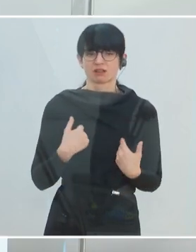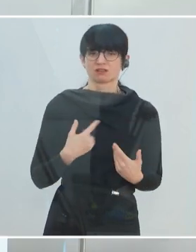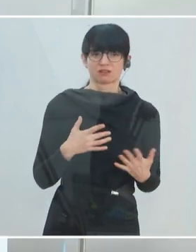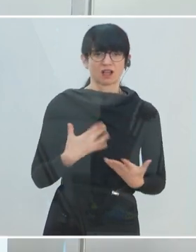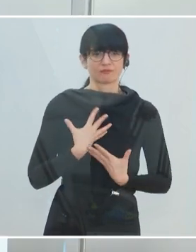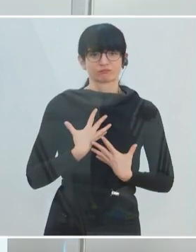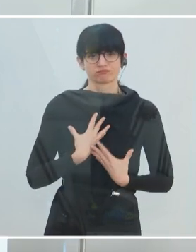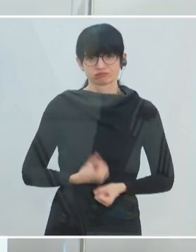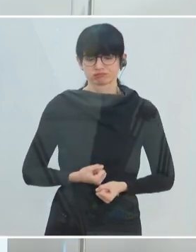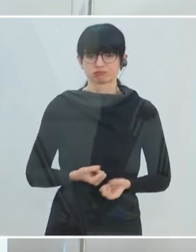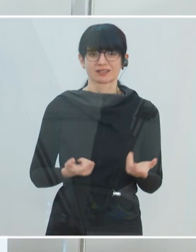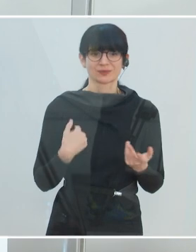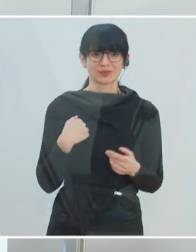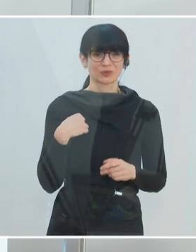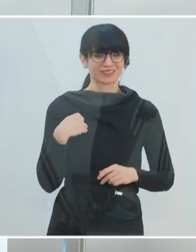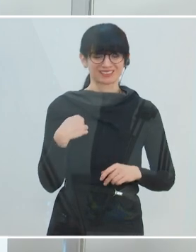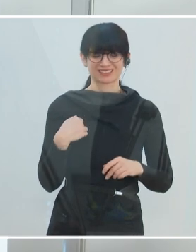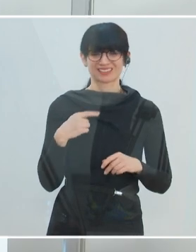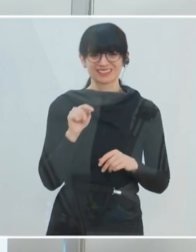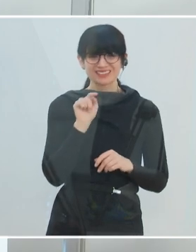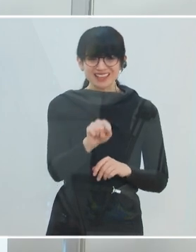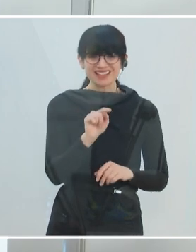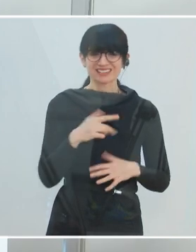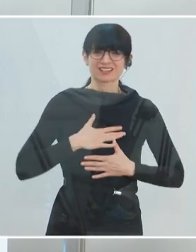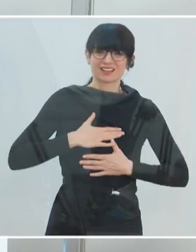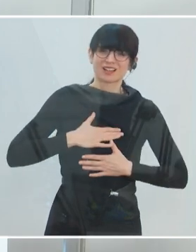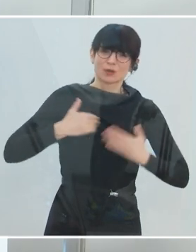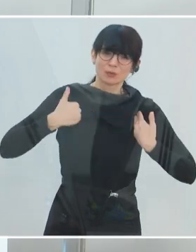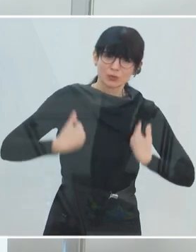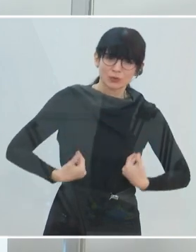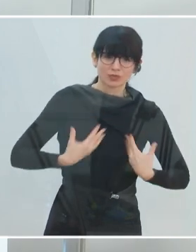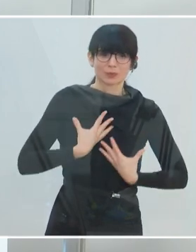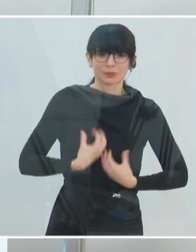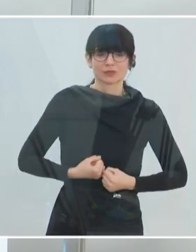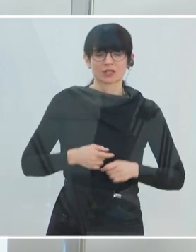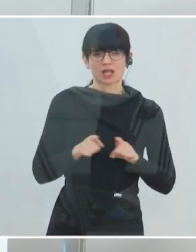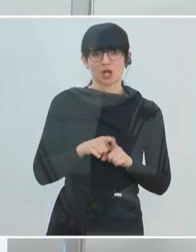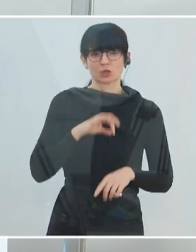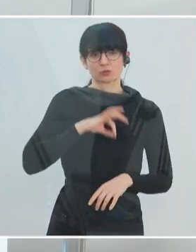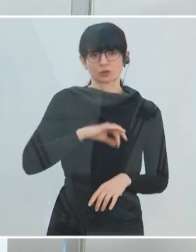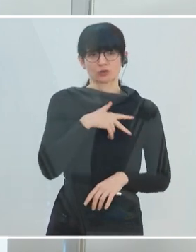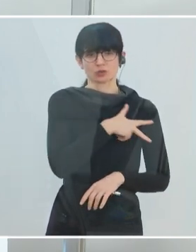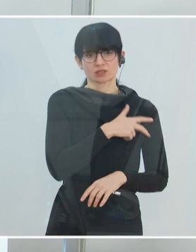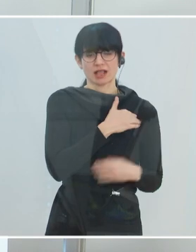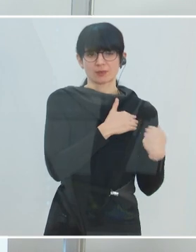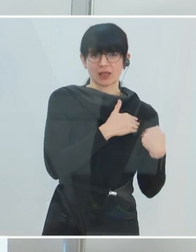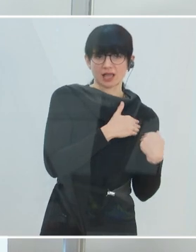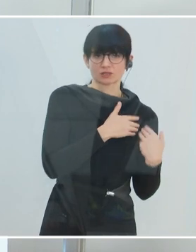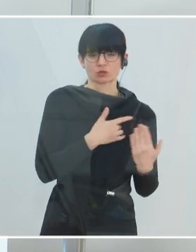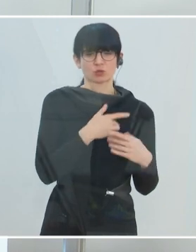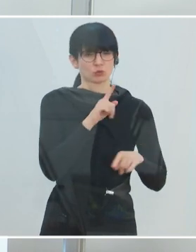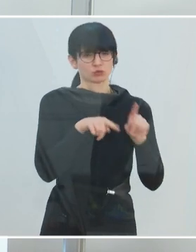sind und dass sich diese Erschöpfung auch in Richtung psychosozialer Belastungen auswirkt. In